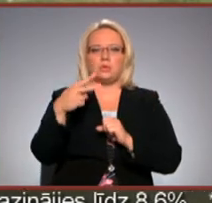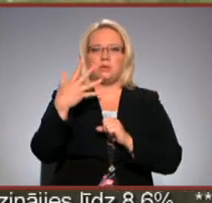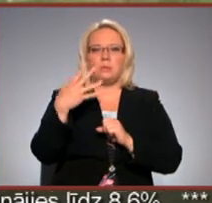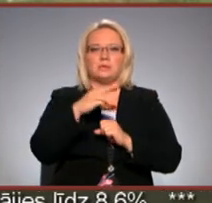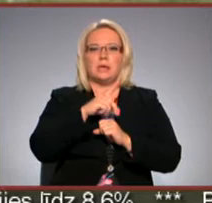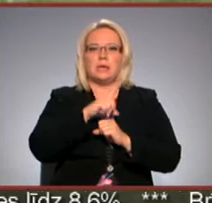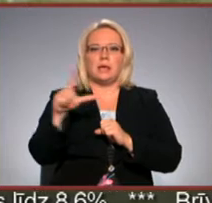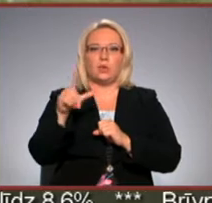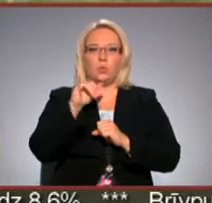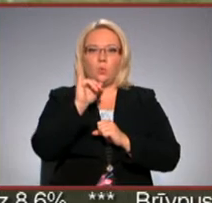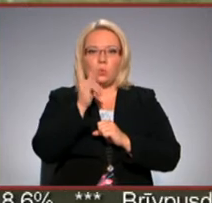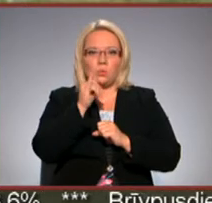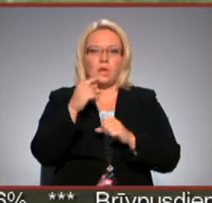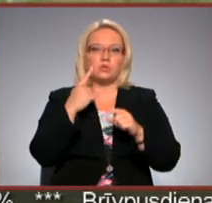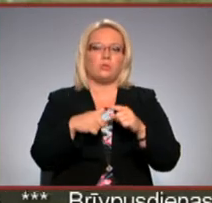ūdens.